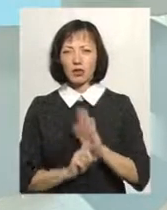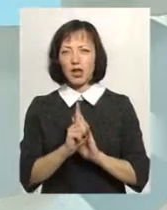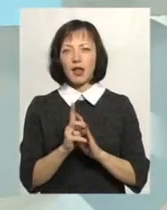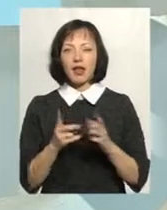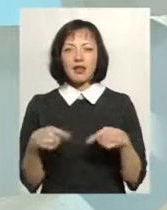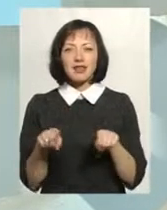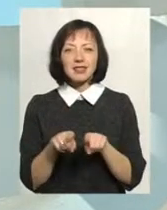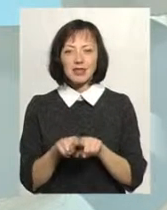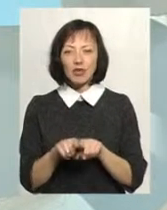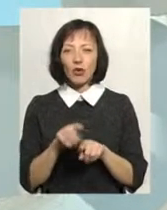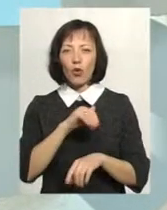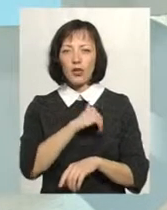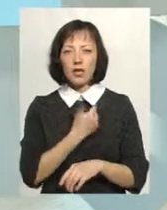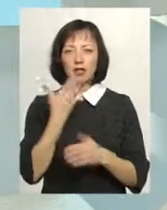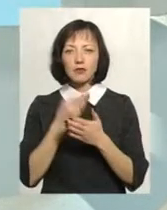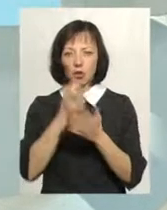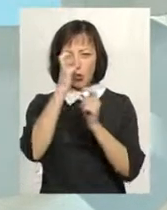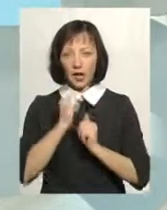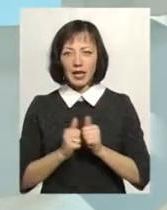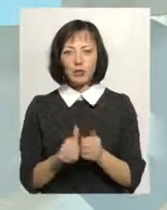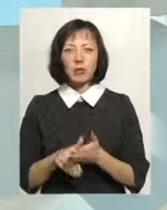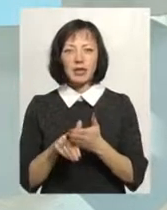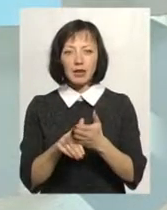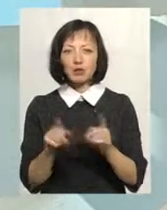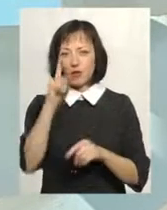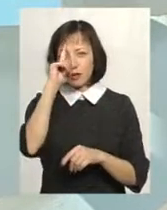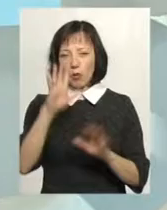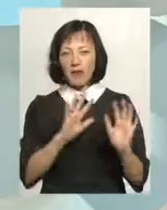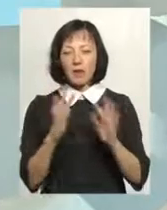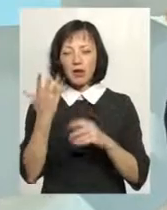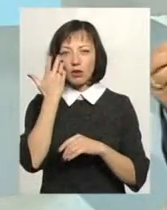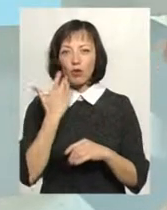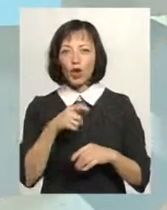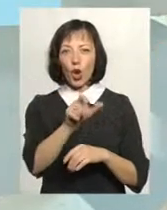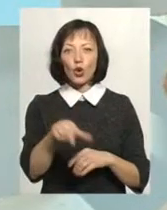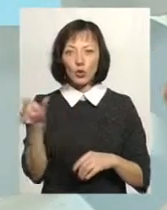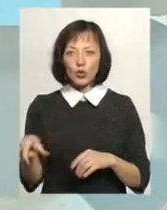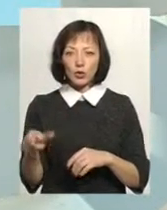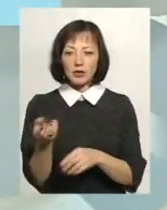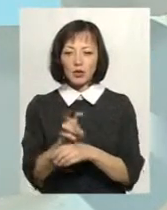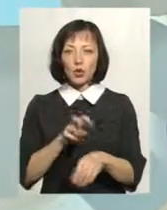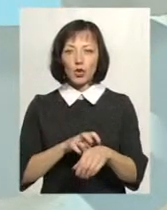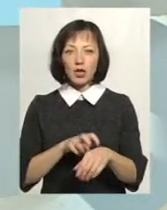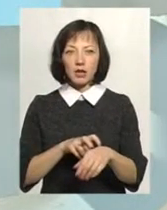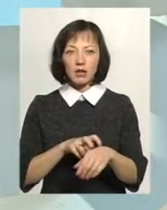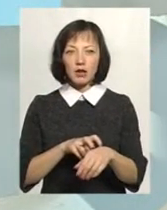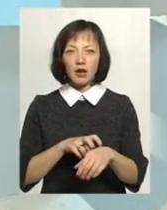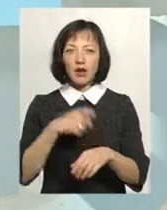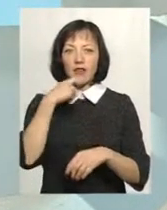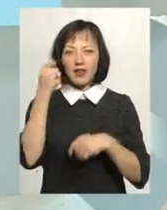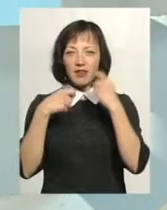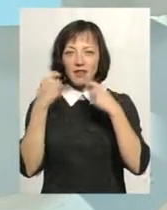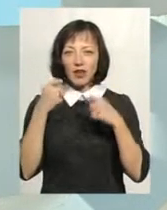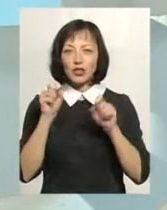Настільки вони хотіли свою країну підтримати, що відомі випадки, коли люди йшли до лікаря, виривали золоті